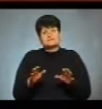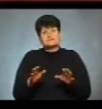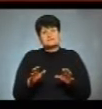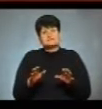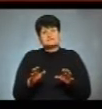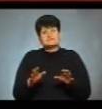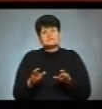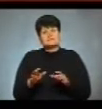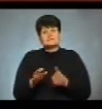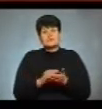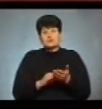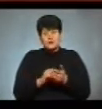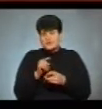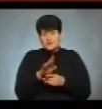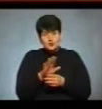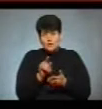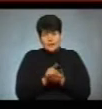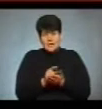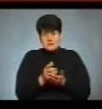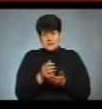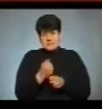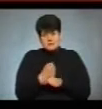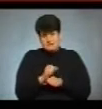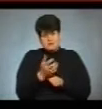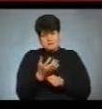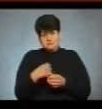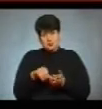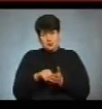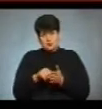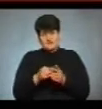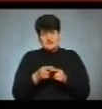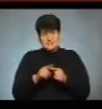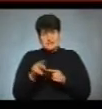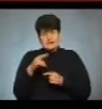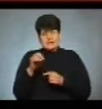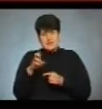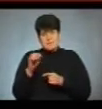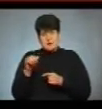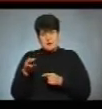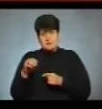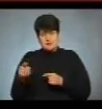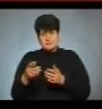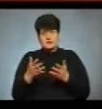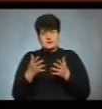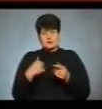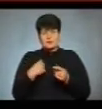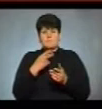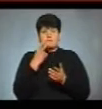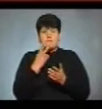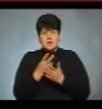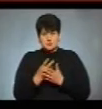Повторюю, що їх ніхто не зобов'язує брати участь у цих дебатах. Звісно, ми бачимо